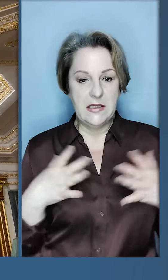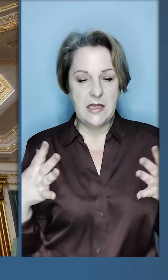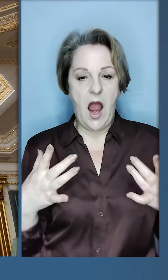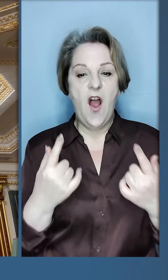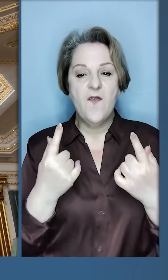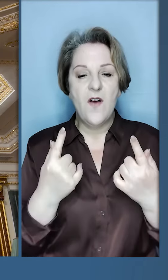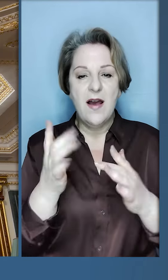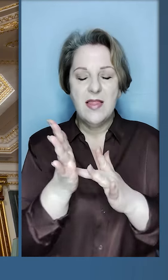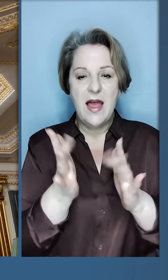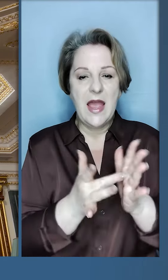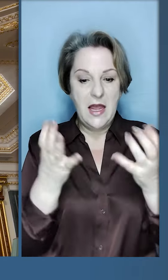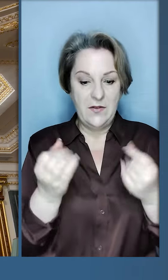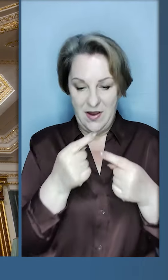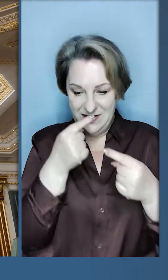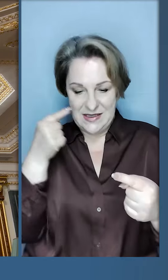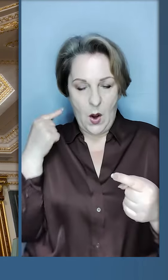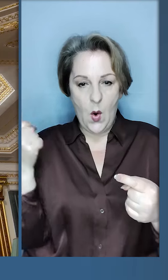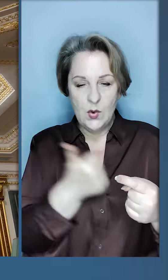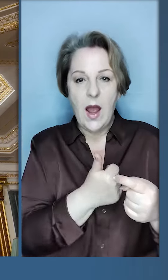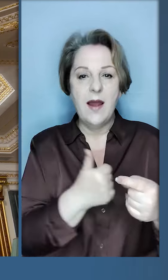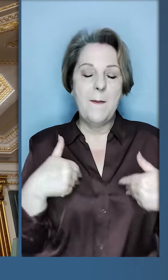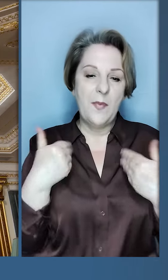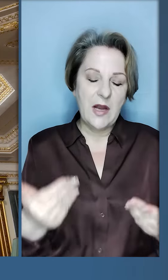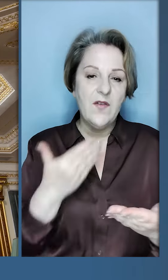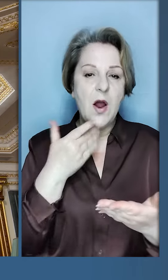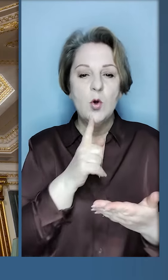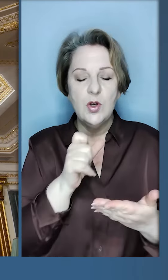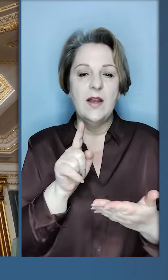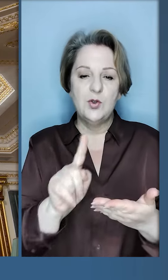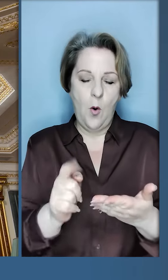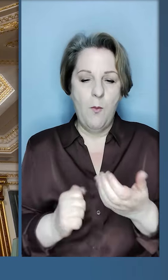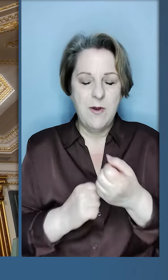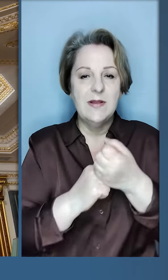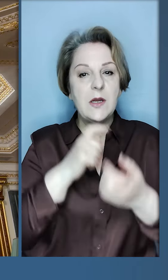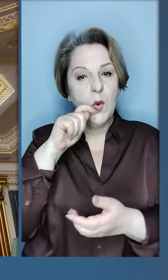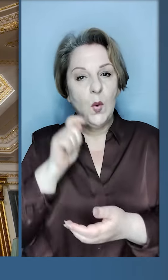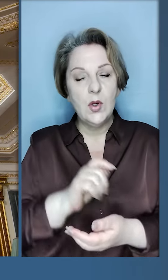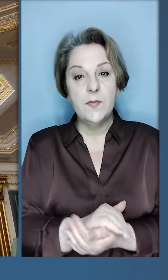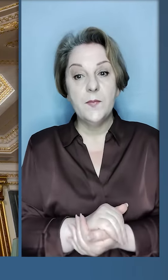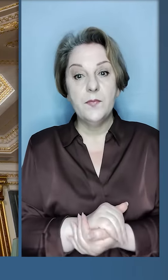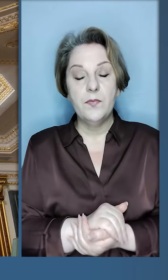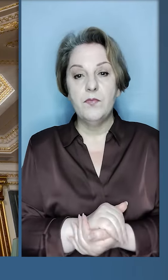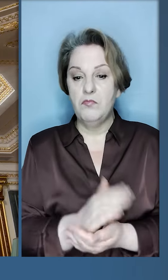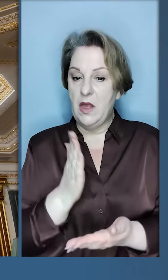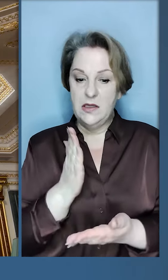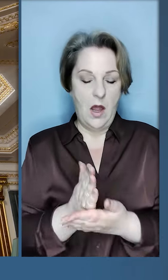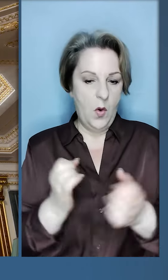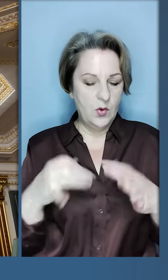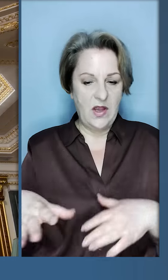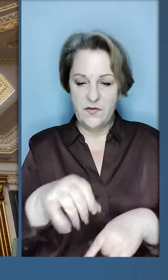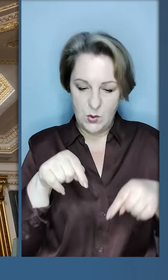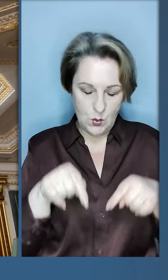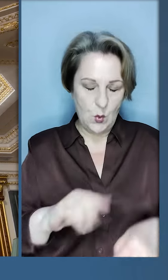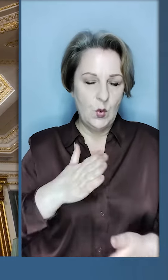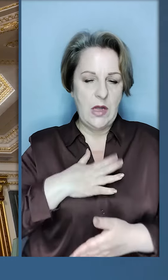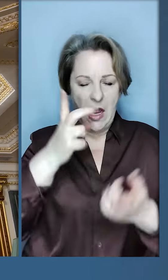які святкували Великдень в цю неділю. Привітав їх, подякував за те, що вони підтримують українців. Знаходяться